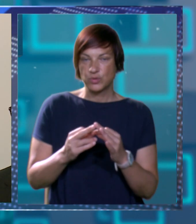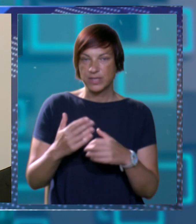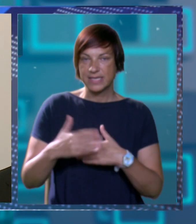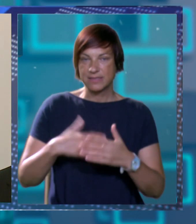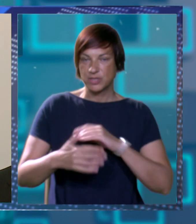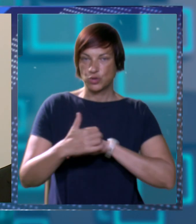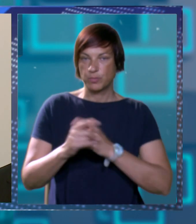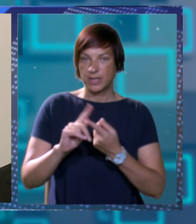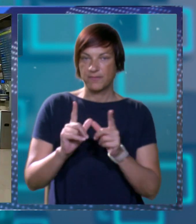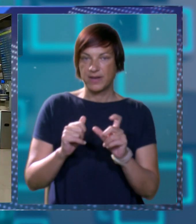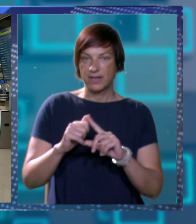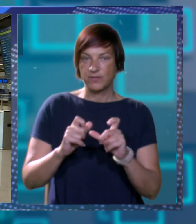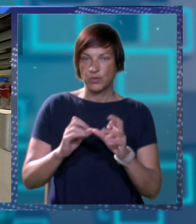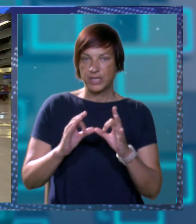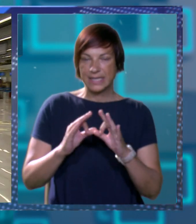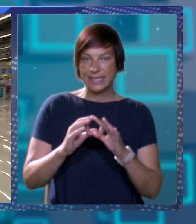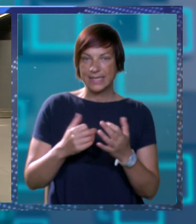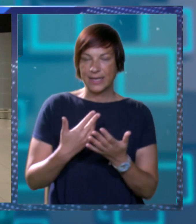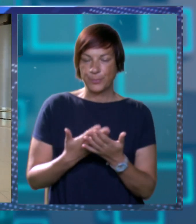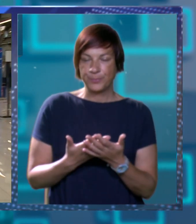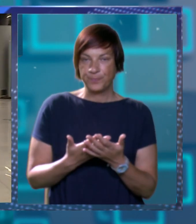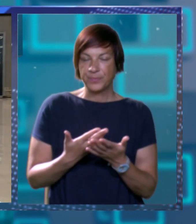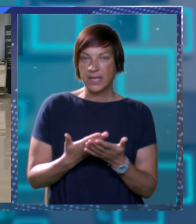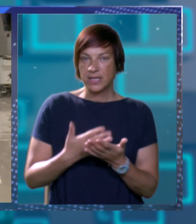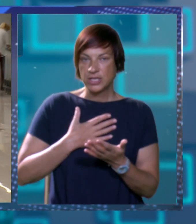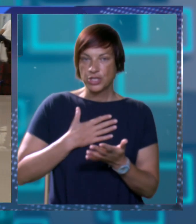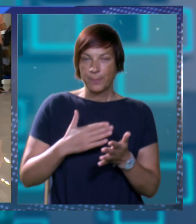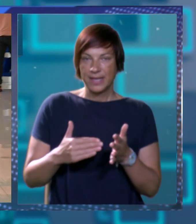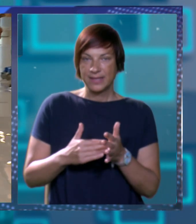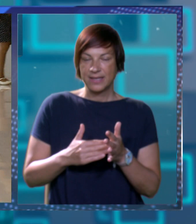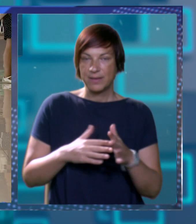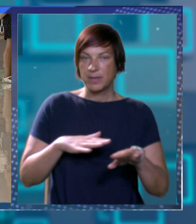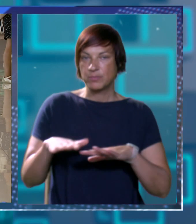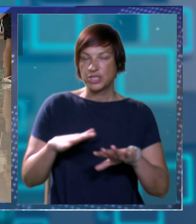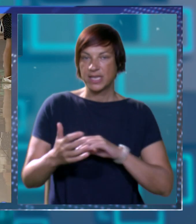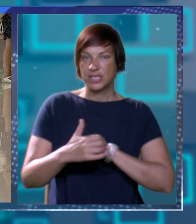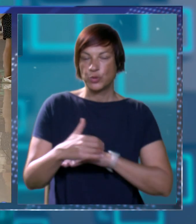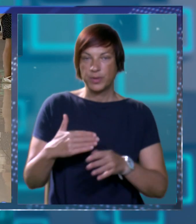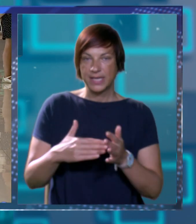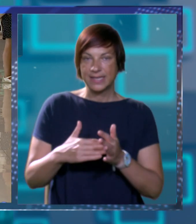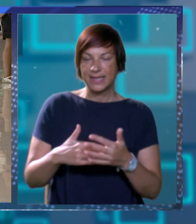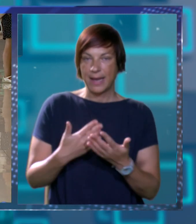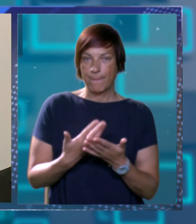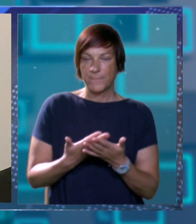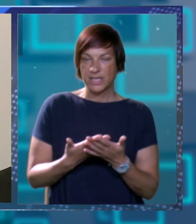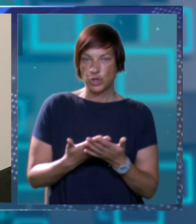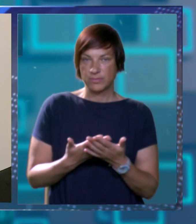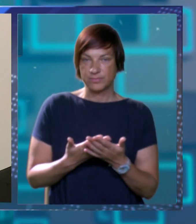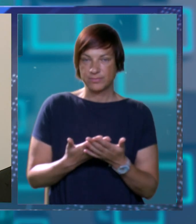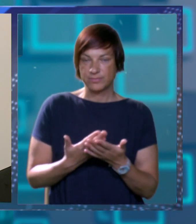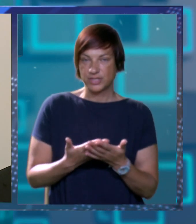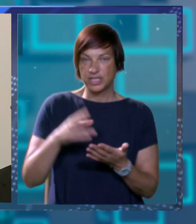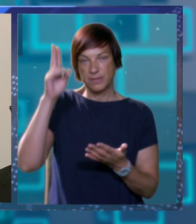između Dubronika i Frankfurta. To je zaista nešto što mi trebamo što građani zapravo Dubronika trebaju a to je zapravo i nešto